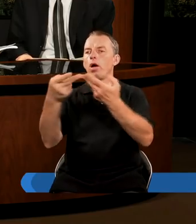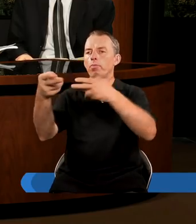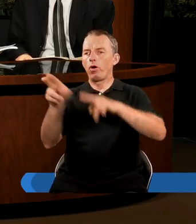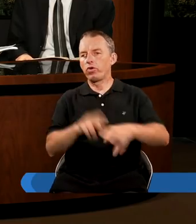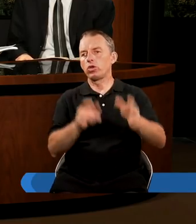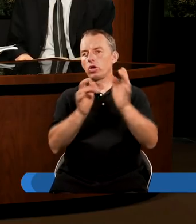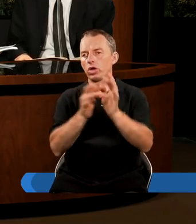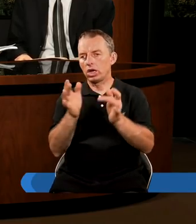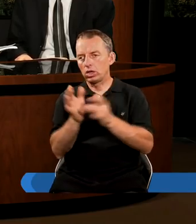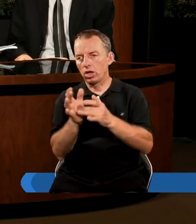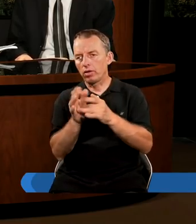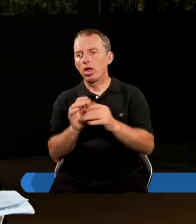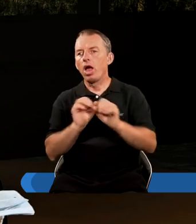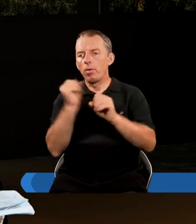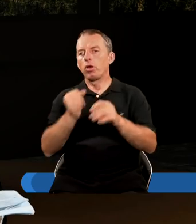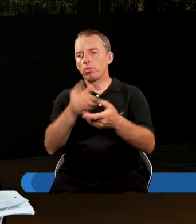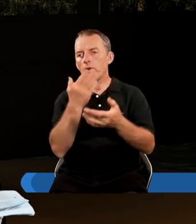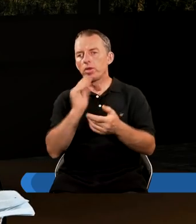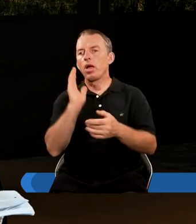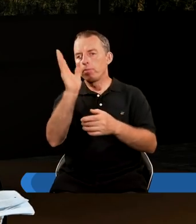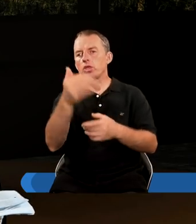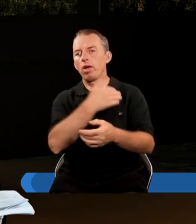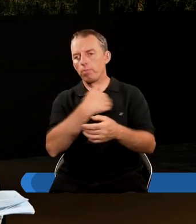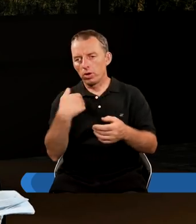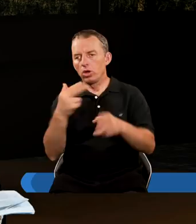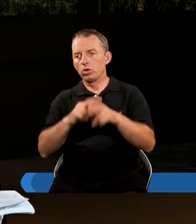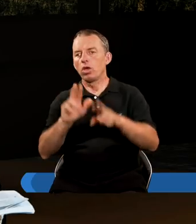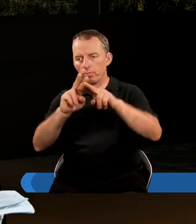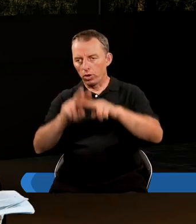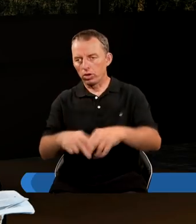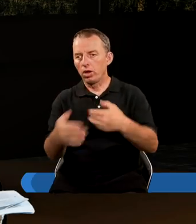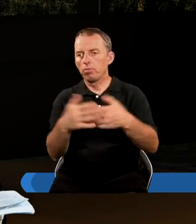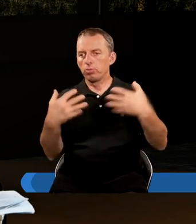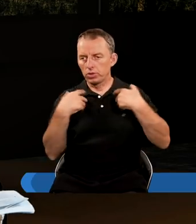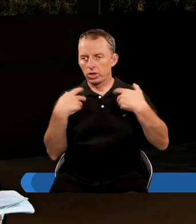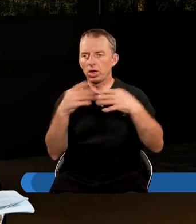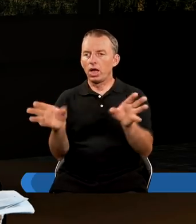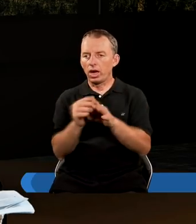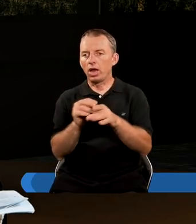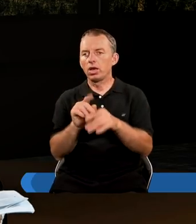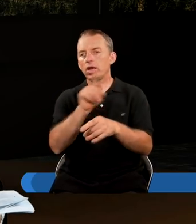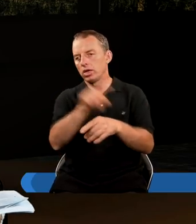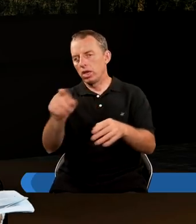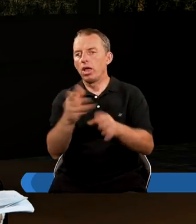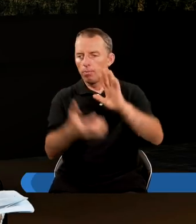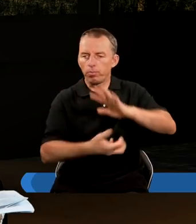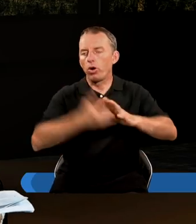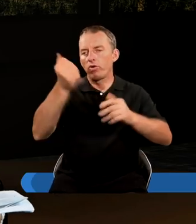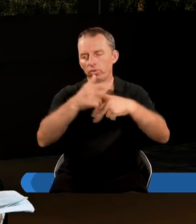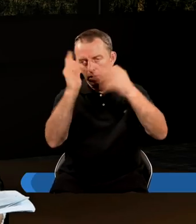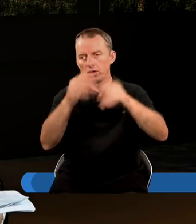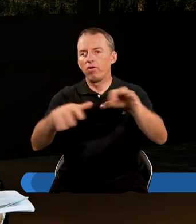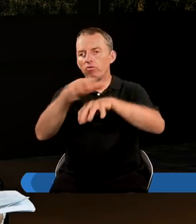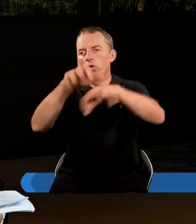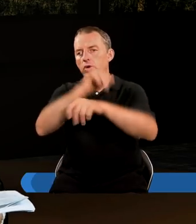Chrystusa? Apostoł Paweł mówi, a potem my, którzy pozostaniemy przy życiu, razem z nimi porwani będziemy